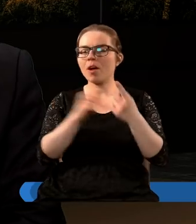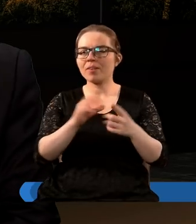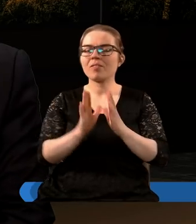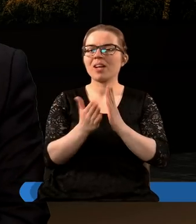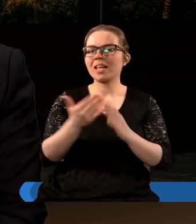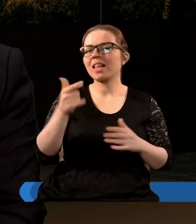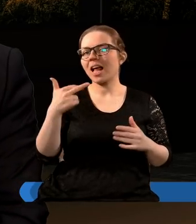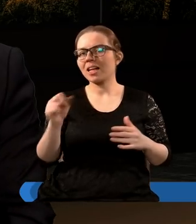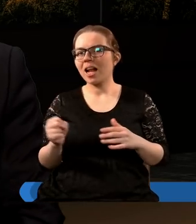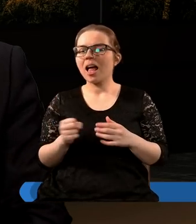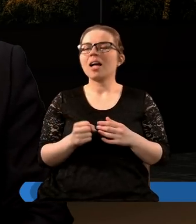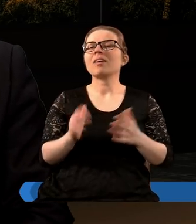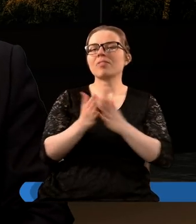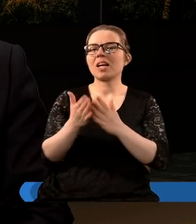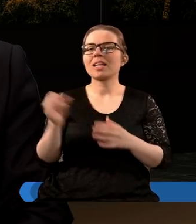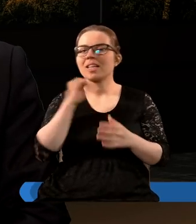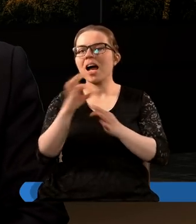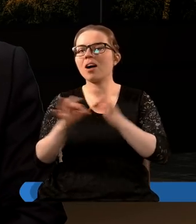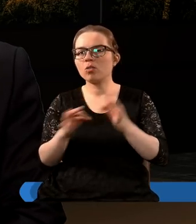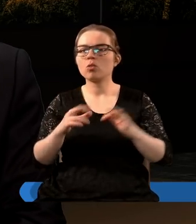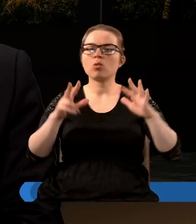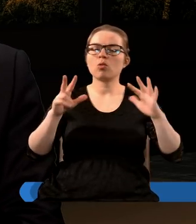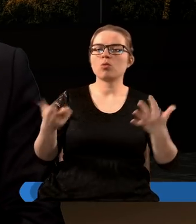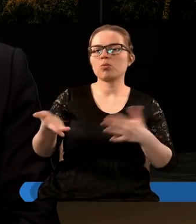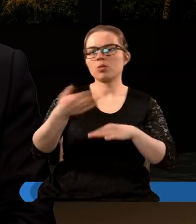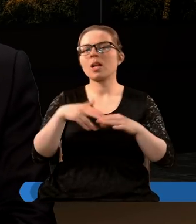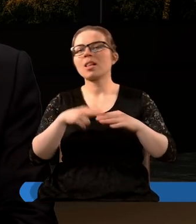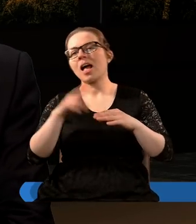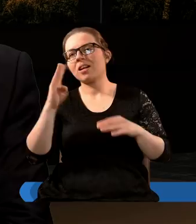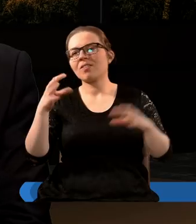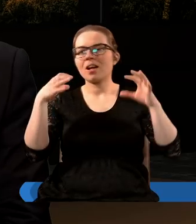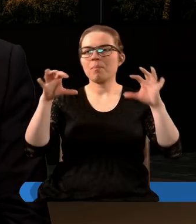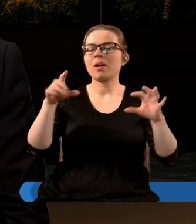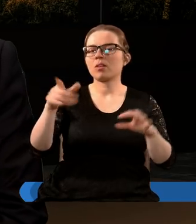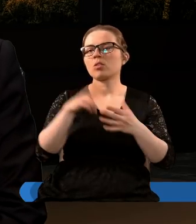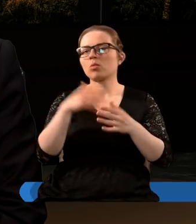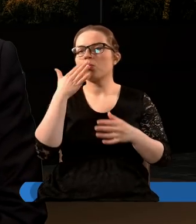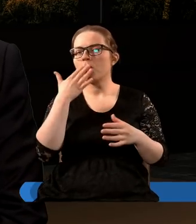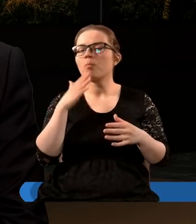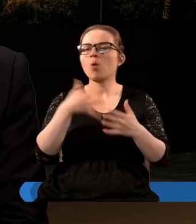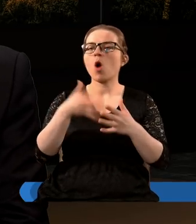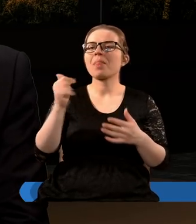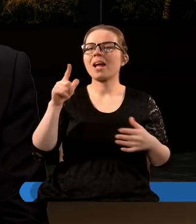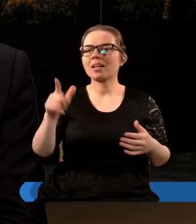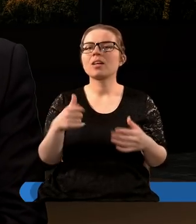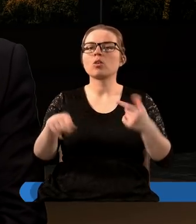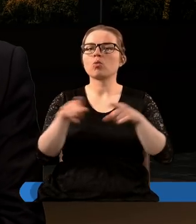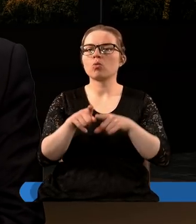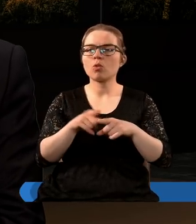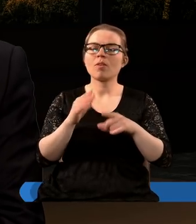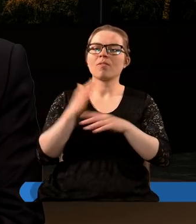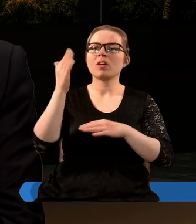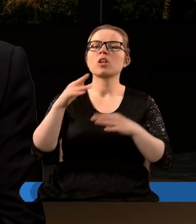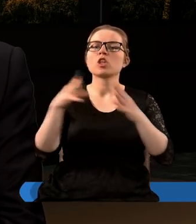księdze Daniela więc w księdze starożytnej siódmy rozdział na czwartej bestię o której mówi prorok Daniel również